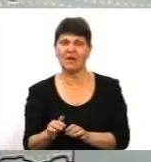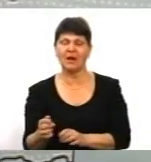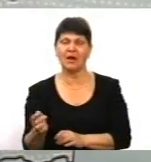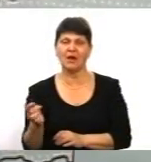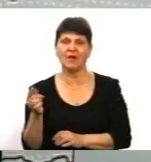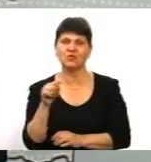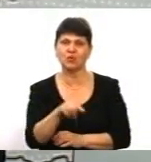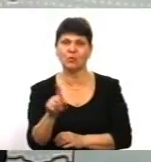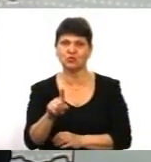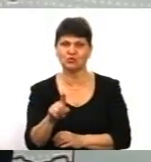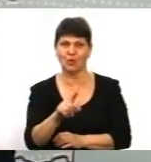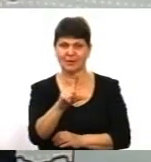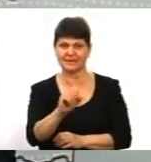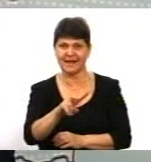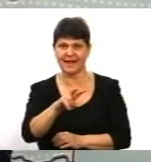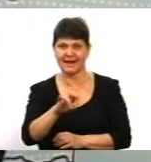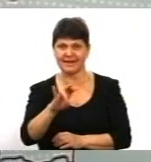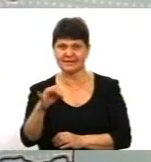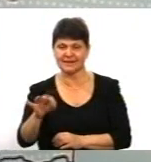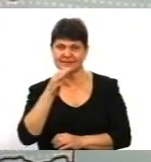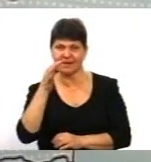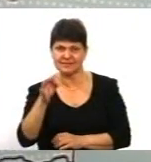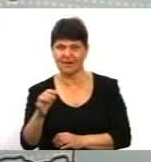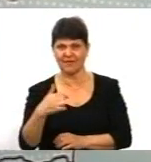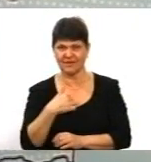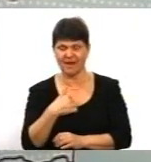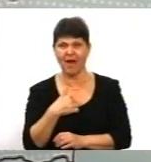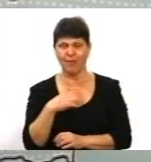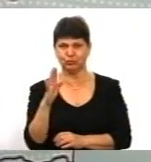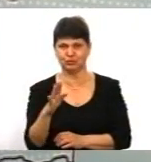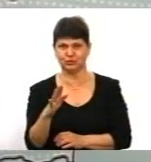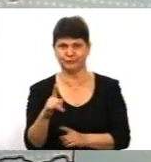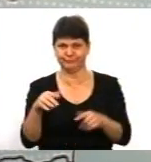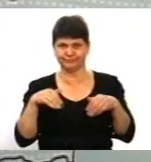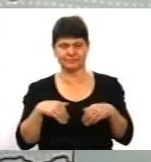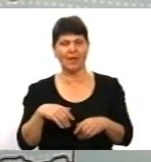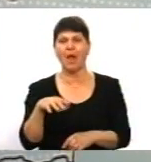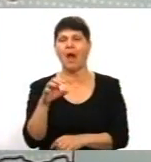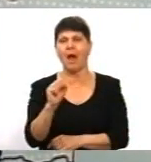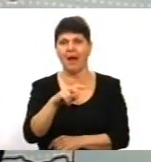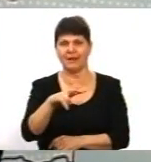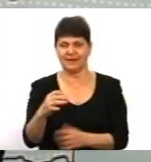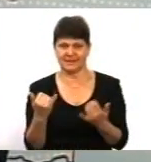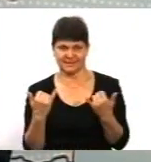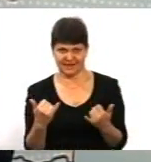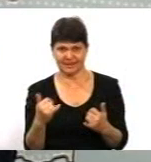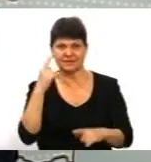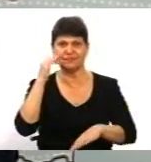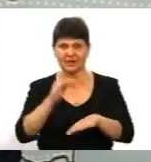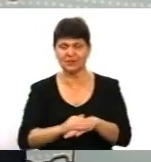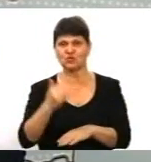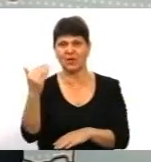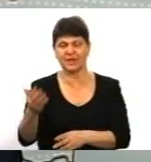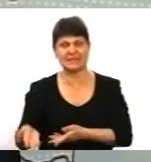справа в тому, що зараз, якщо далі відслідкувати події, то Зеленський фактично відморожується. Розумієте? То він запрошує